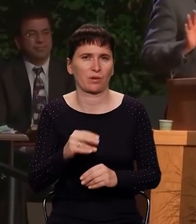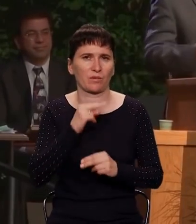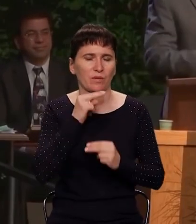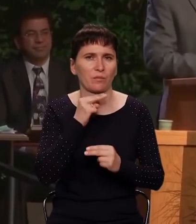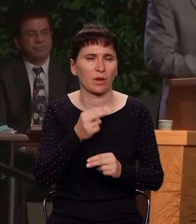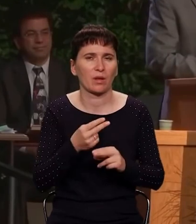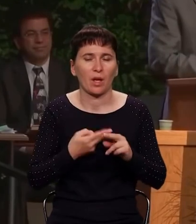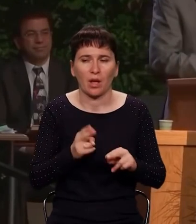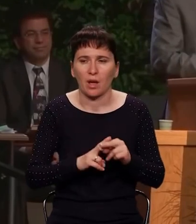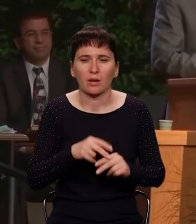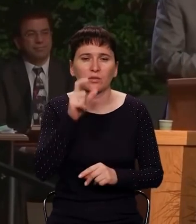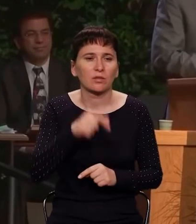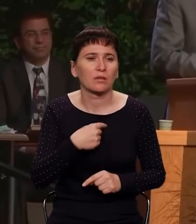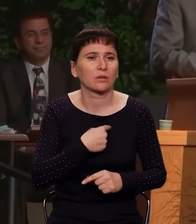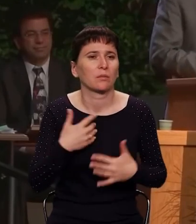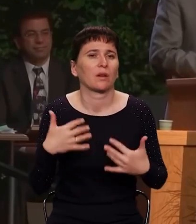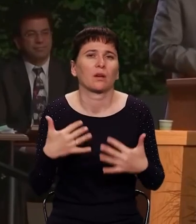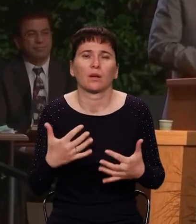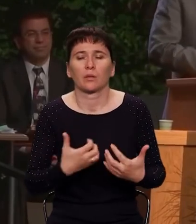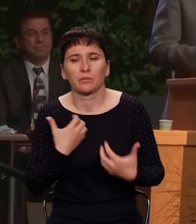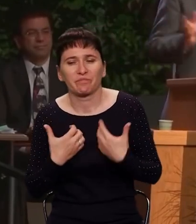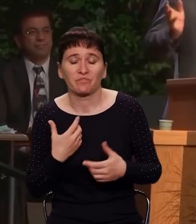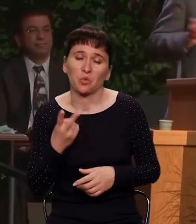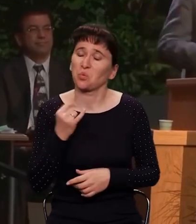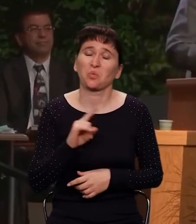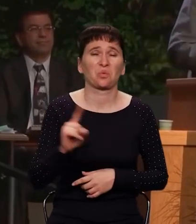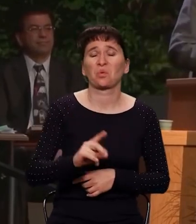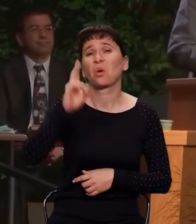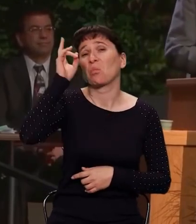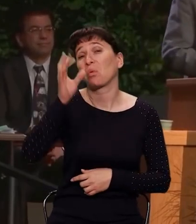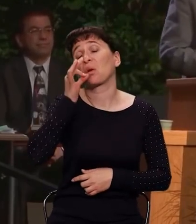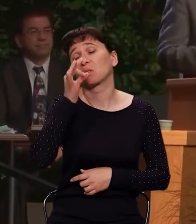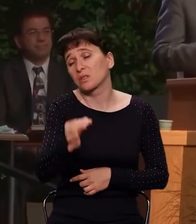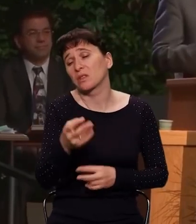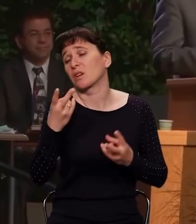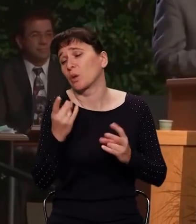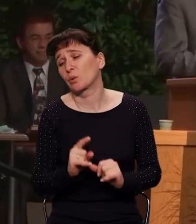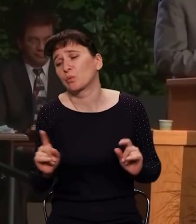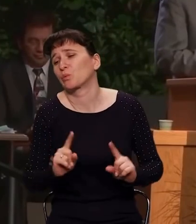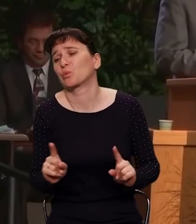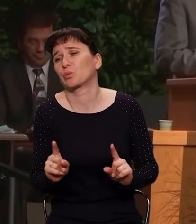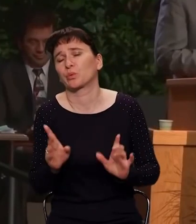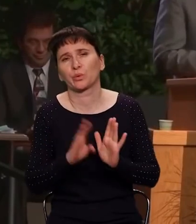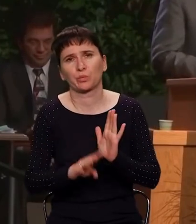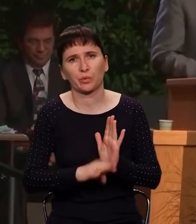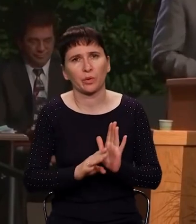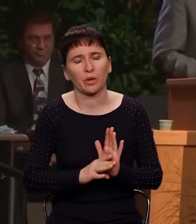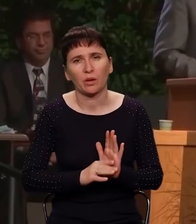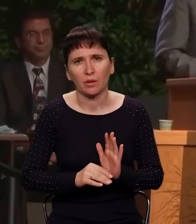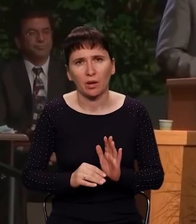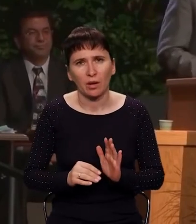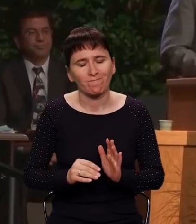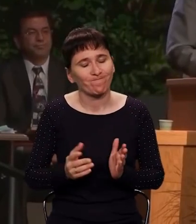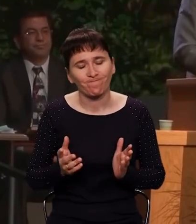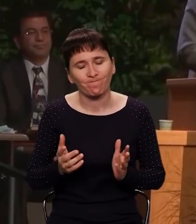они не приводят человека в это состояние. Ну и что Бог говорит? Ну и что? Я хочу